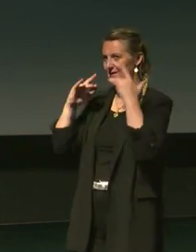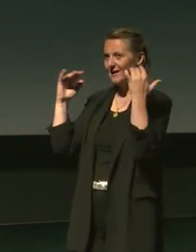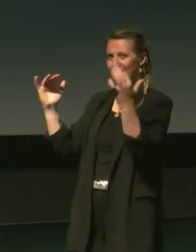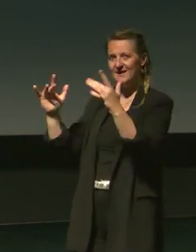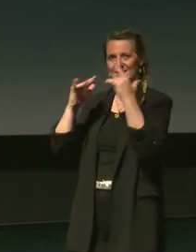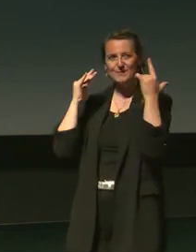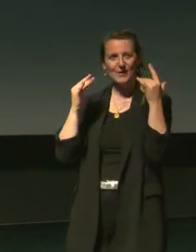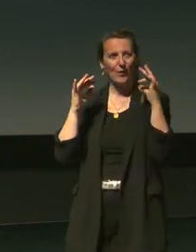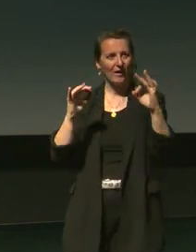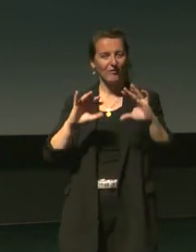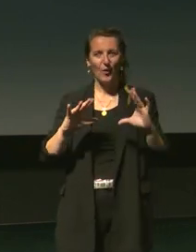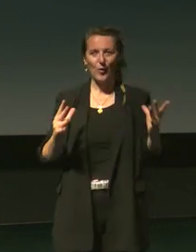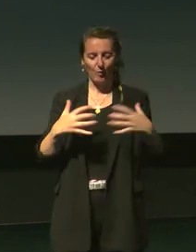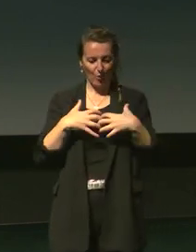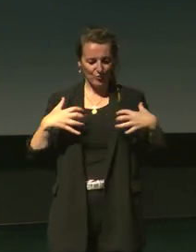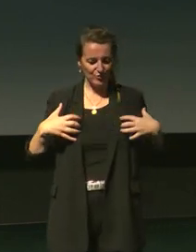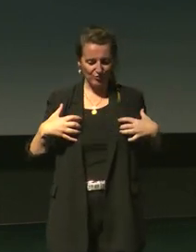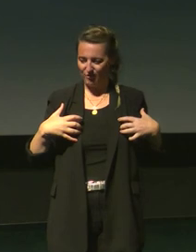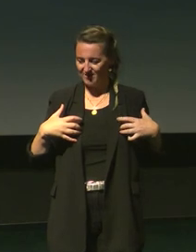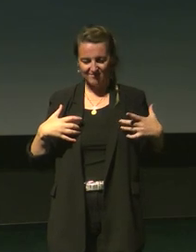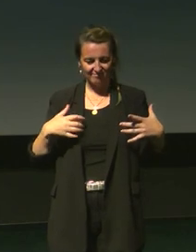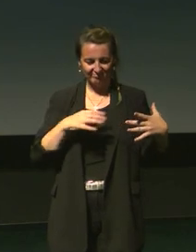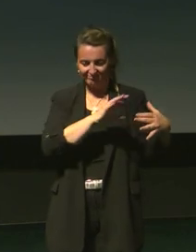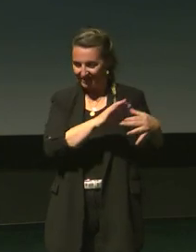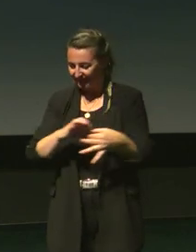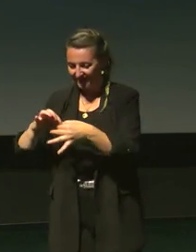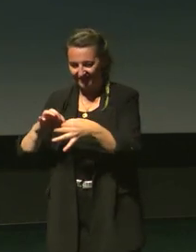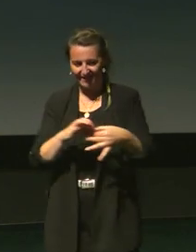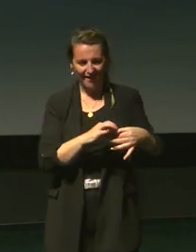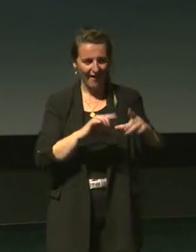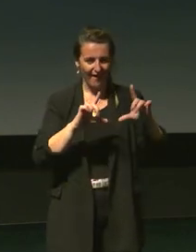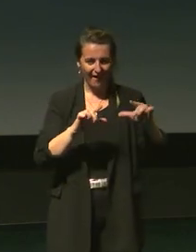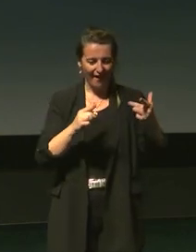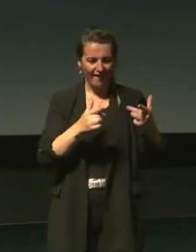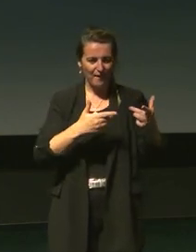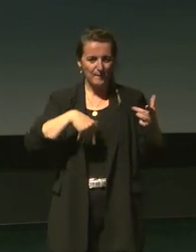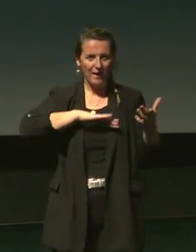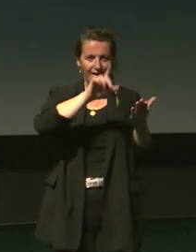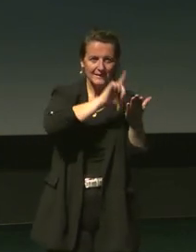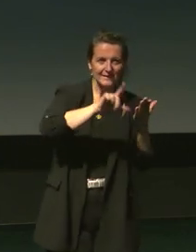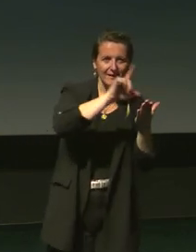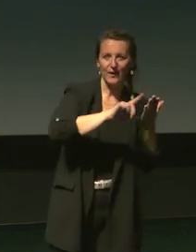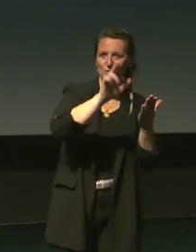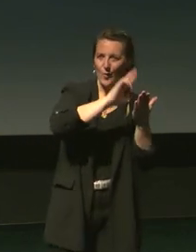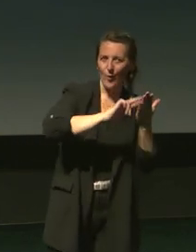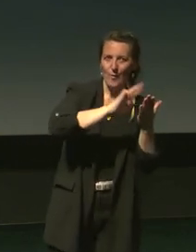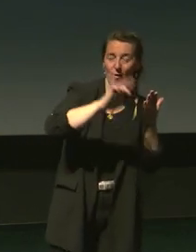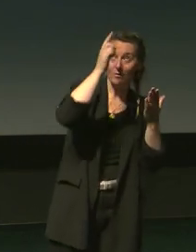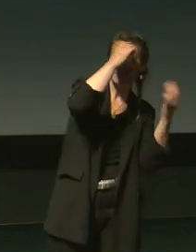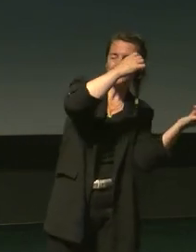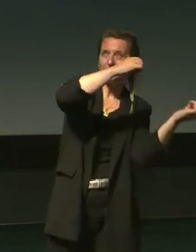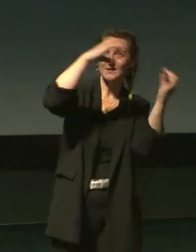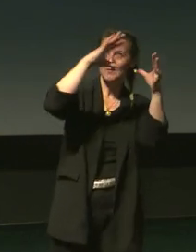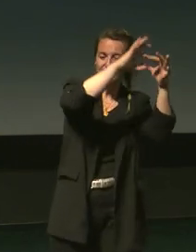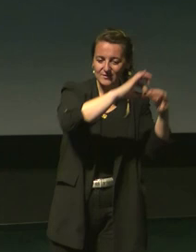comme rapport à la source en fait d'en parler par le roman et l'imagination plutôt que juste